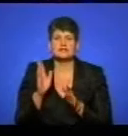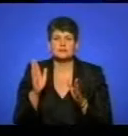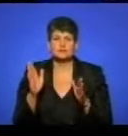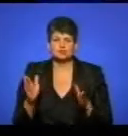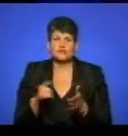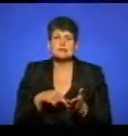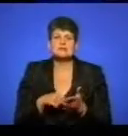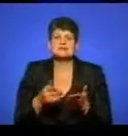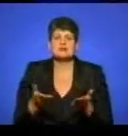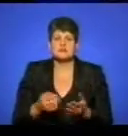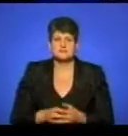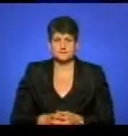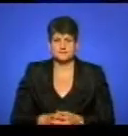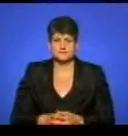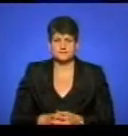міста.